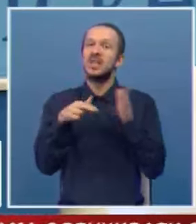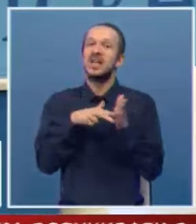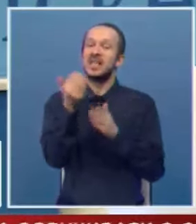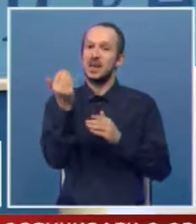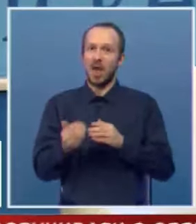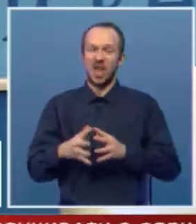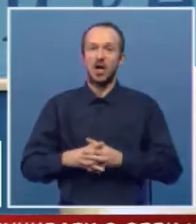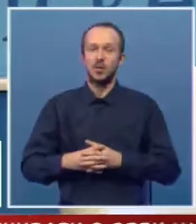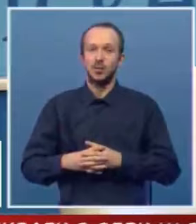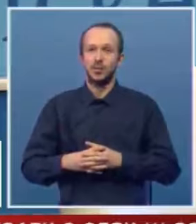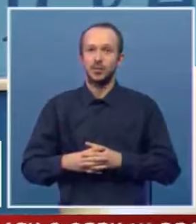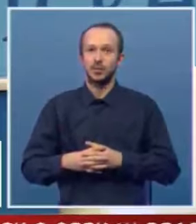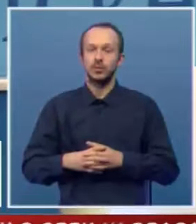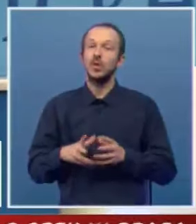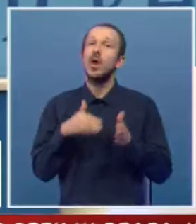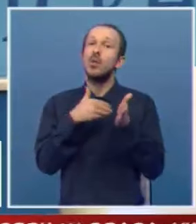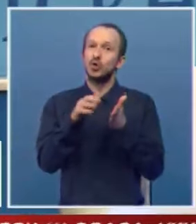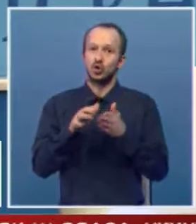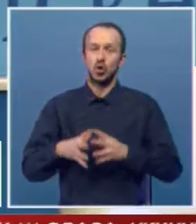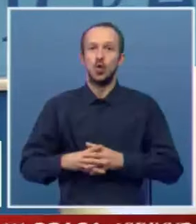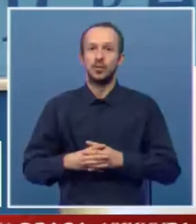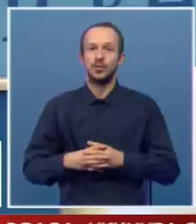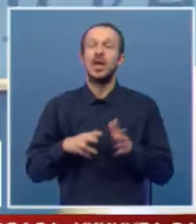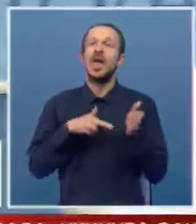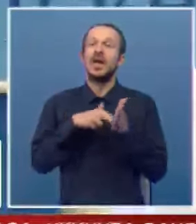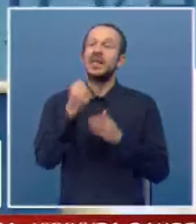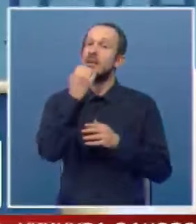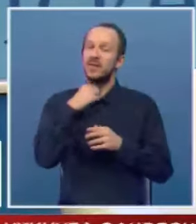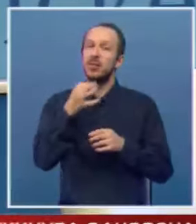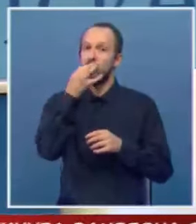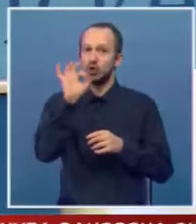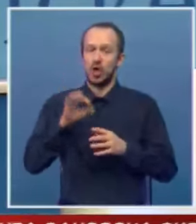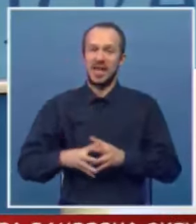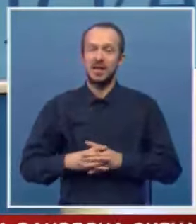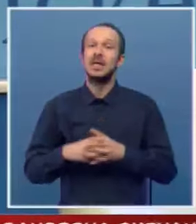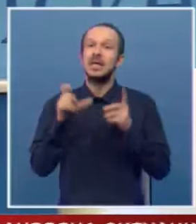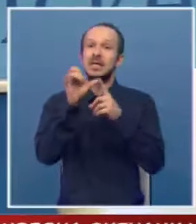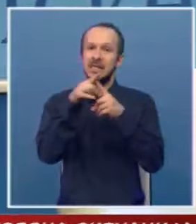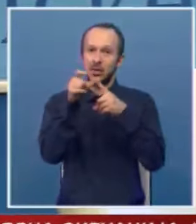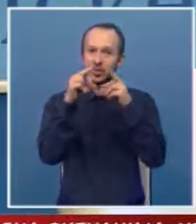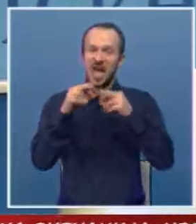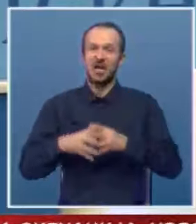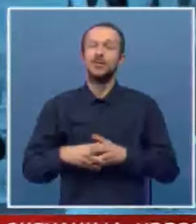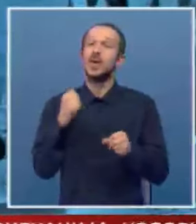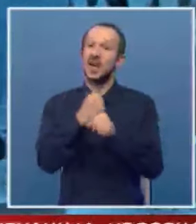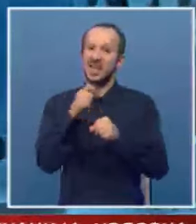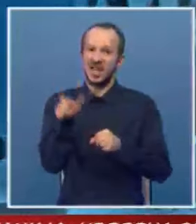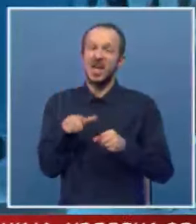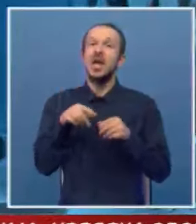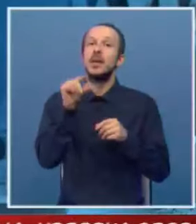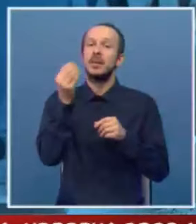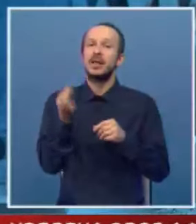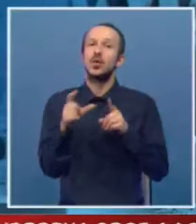plata, potrošnju, kretanje privrede, poboljšanje statusa radnika. Na